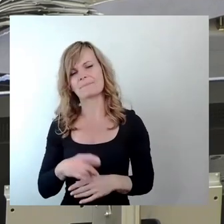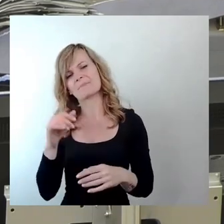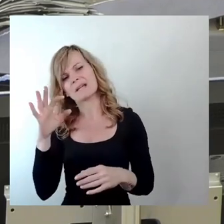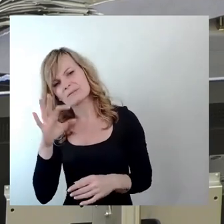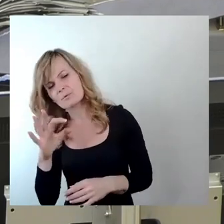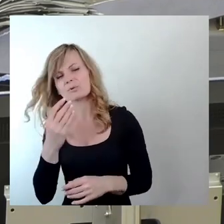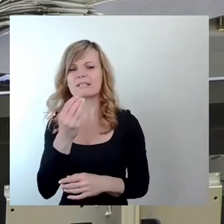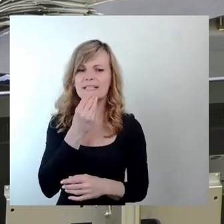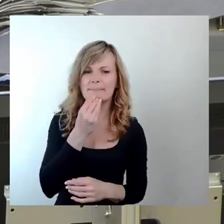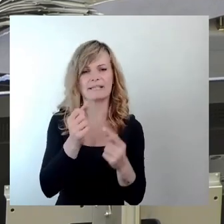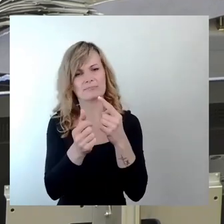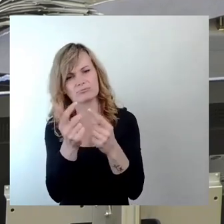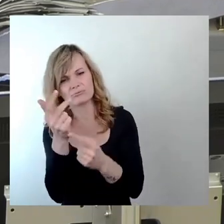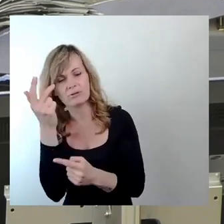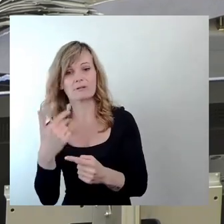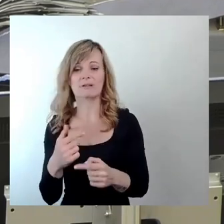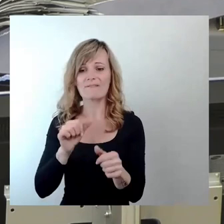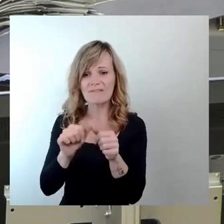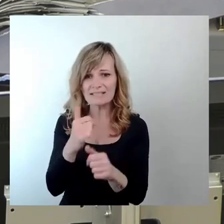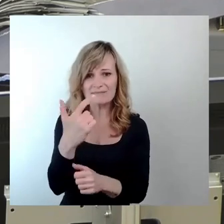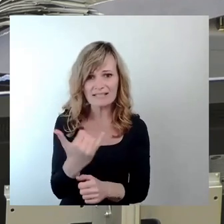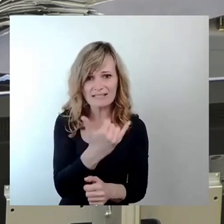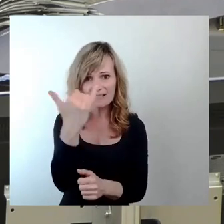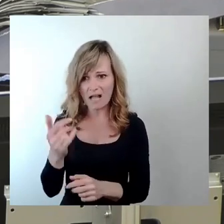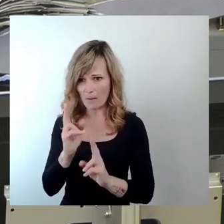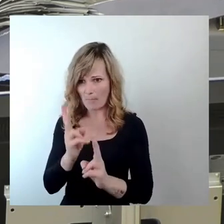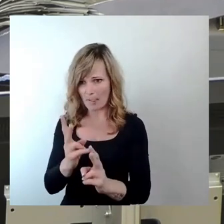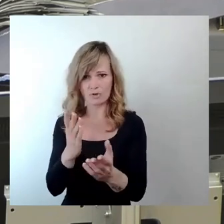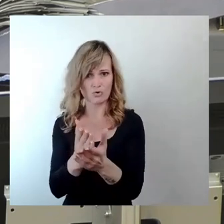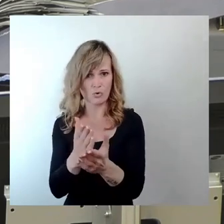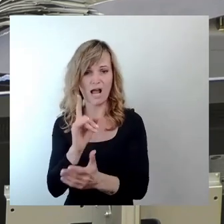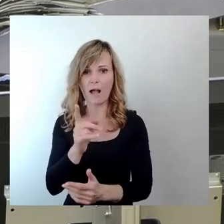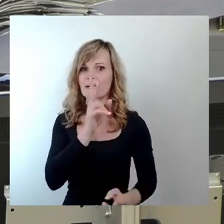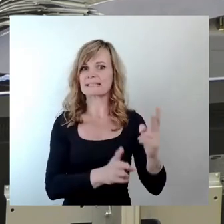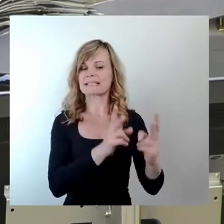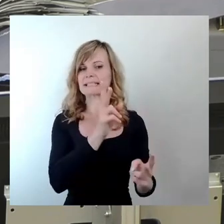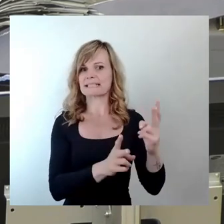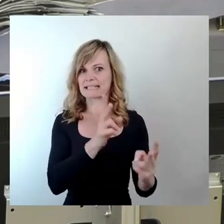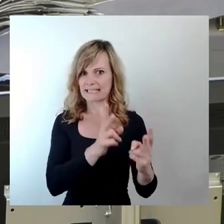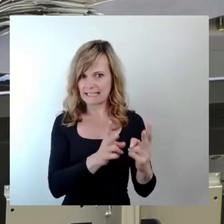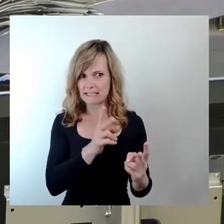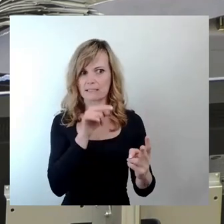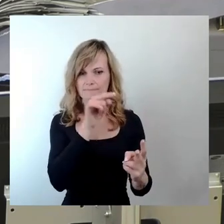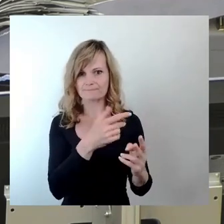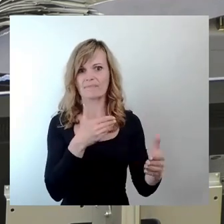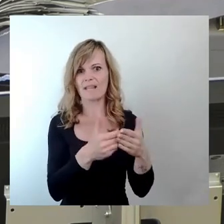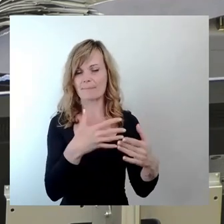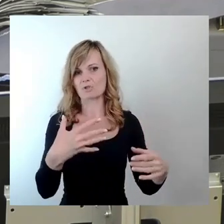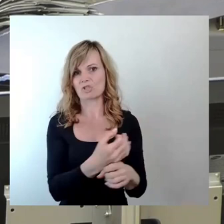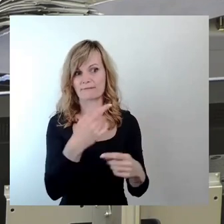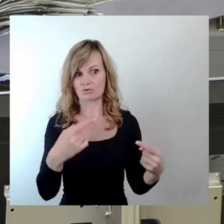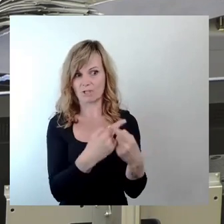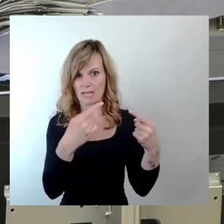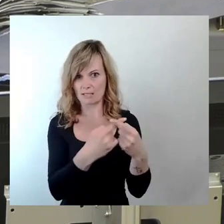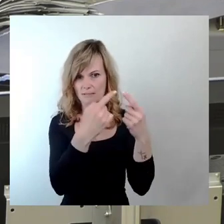Die stehen seit fast 20 Jahren da. Aber in einem gerichtlichen Nachbarschaftsstreit wurde der vom